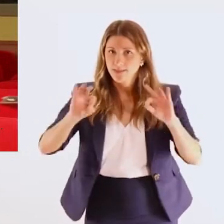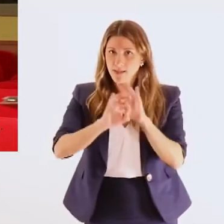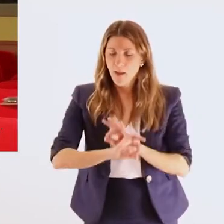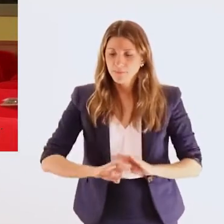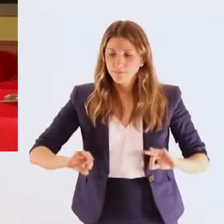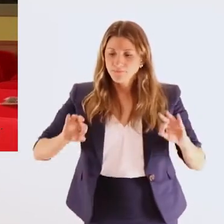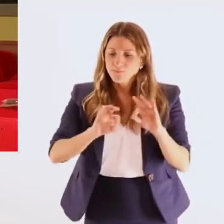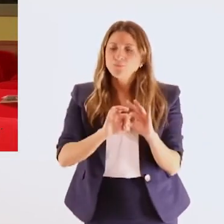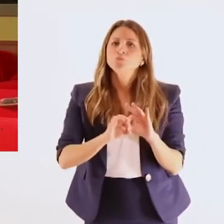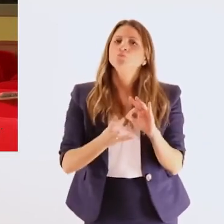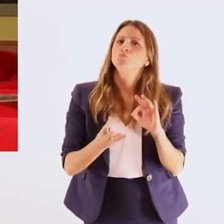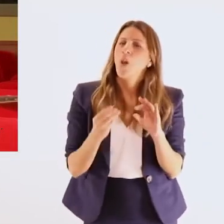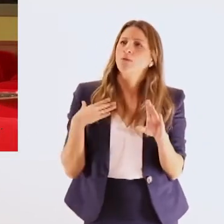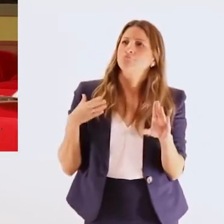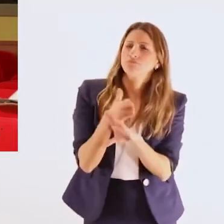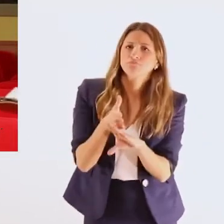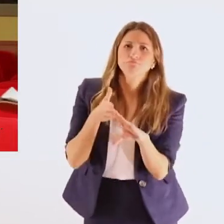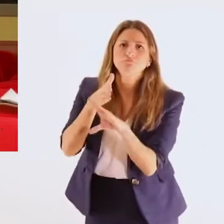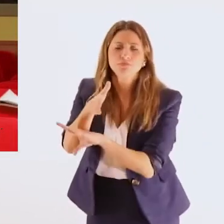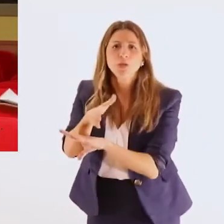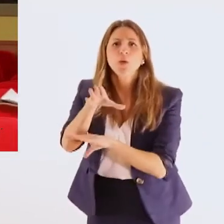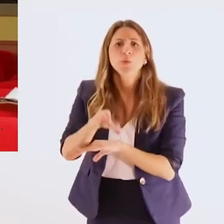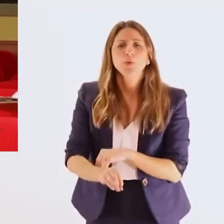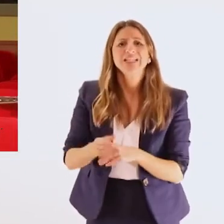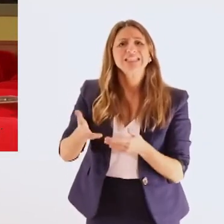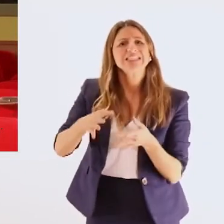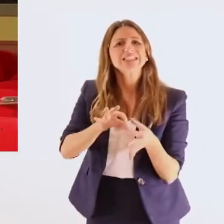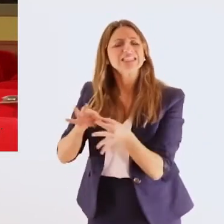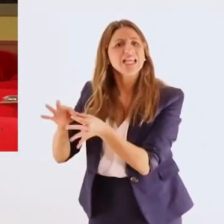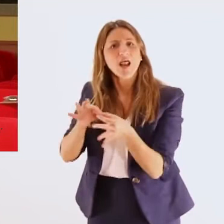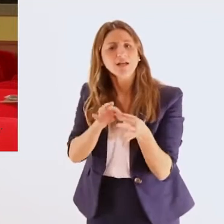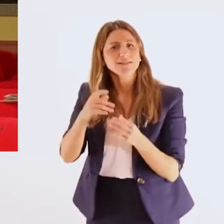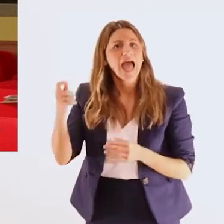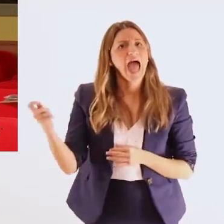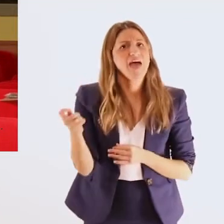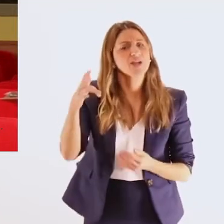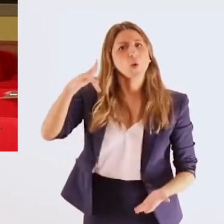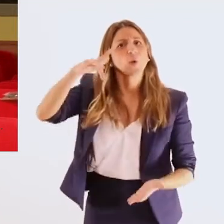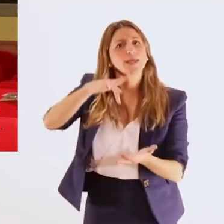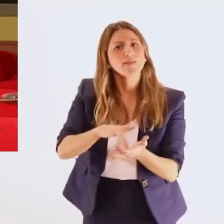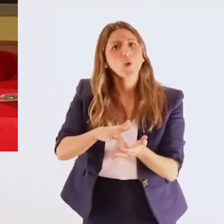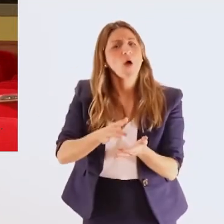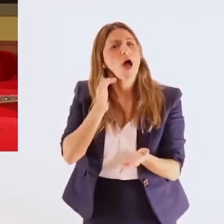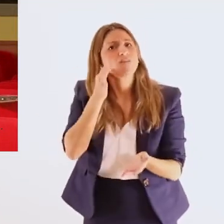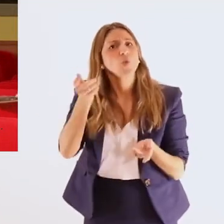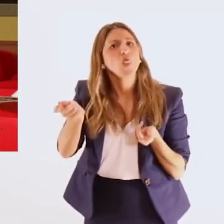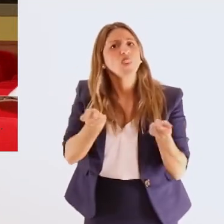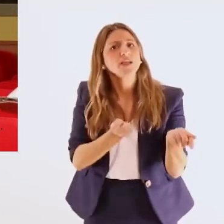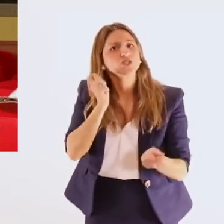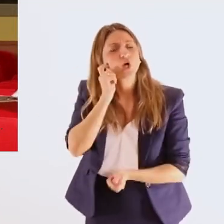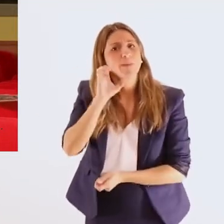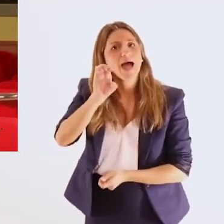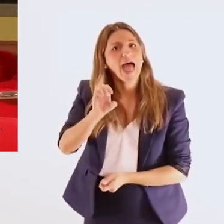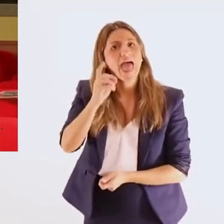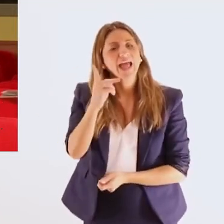σε πολλούς τομείς όπως πολιτική προστασία κλπ και ετοιμάζεται ένα